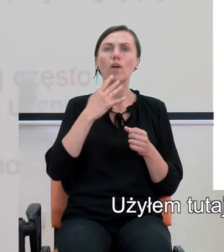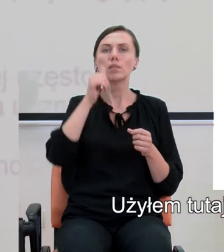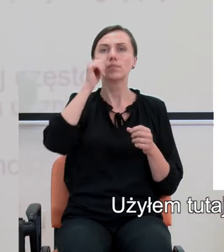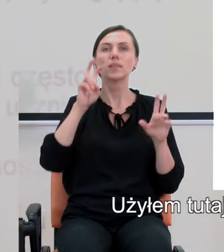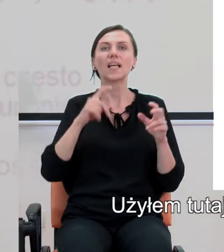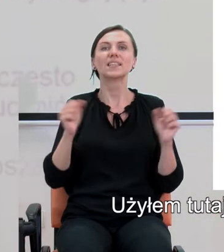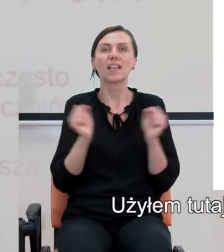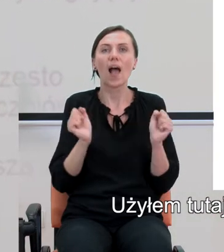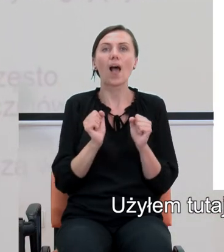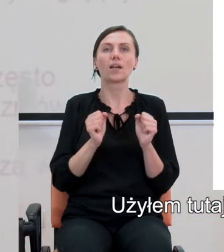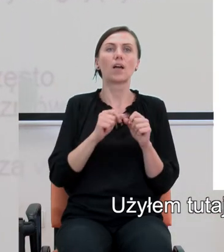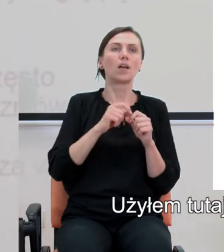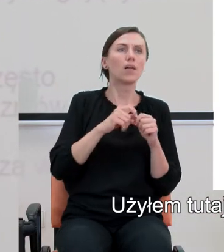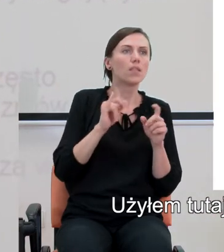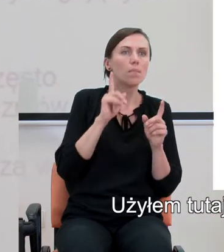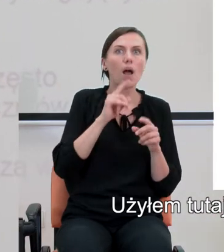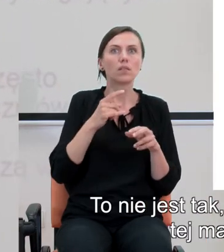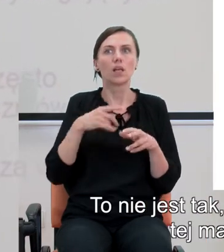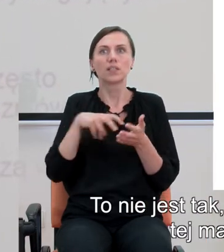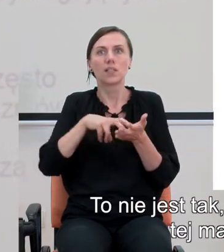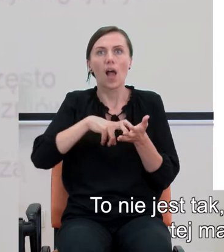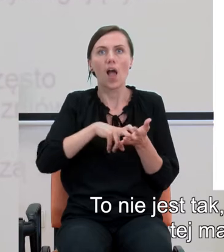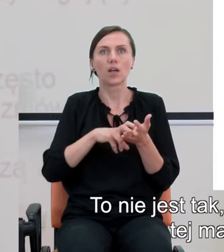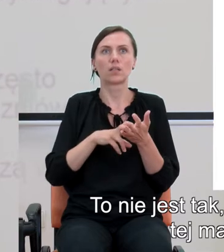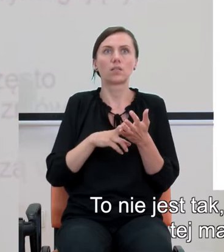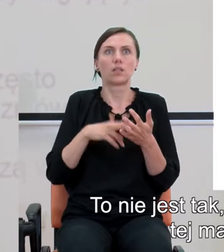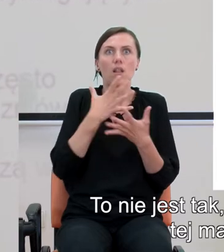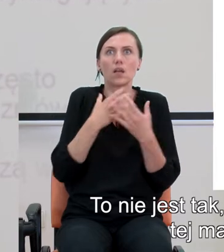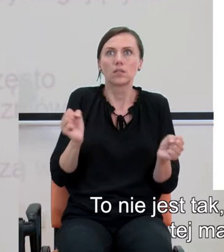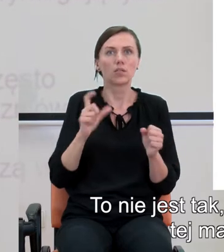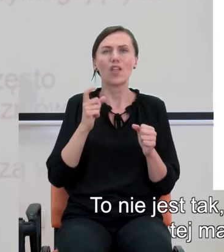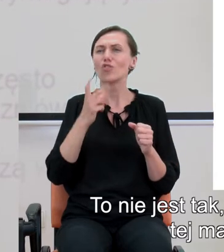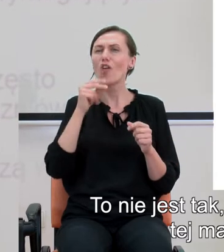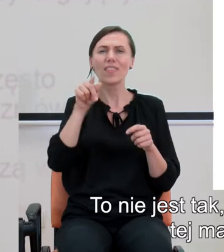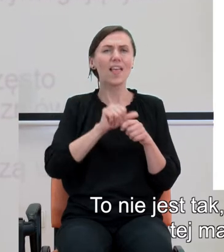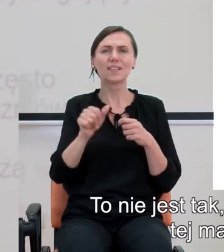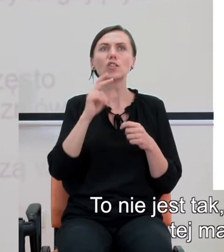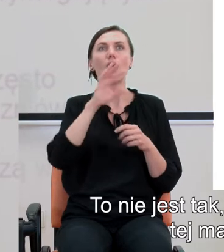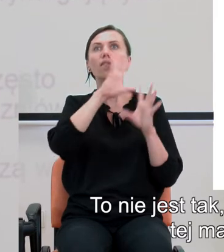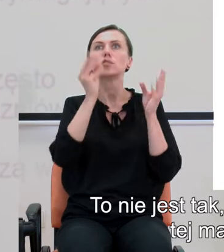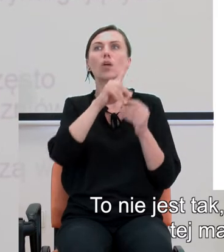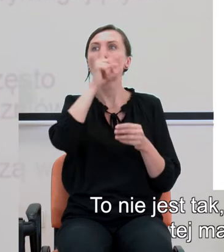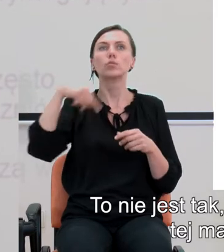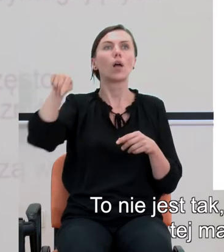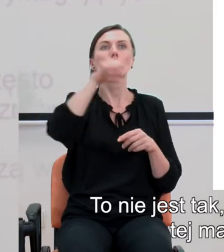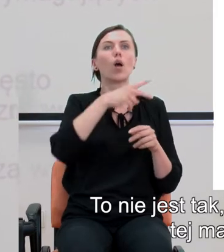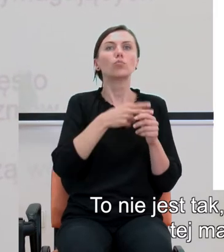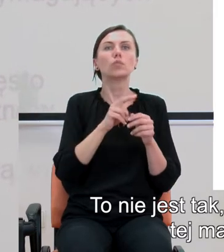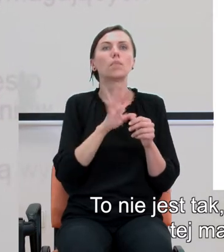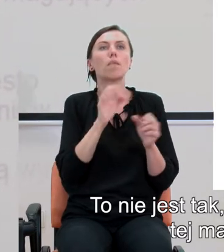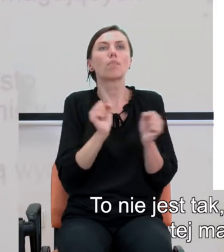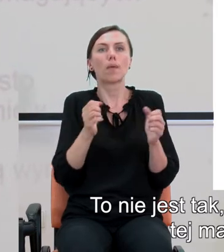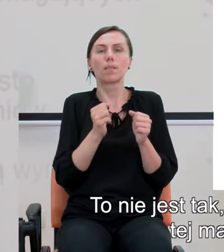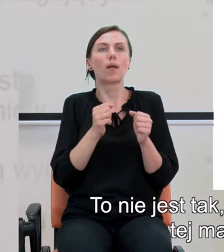strach, lęk albo wręcz trauma. To nie jest tak, że wszystkie osoby z lękiem przed matematyką tej matematyki się